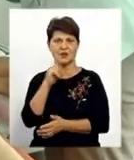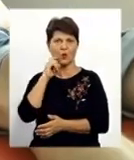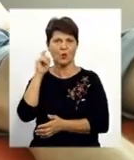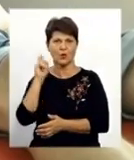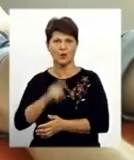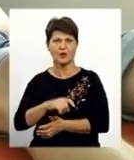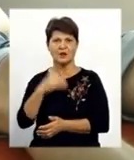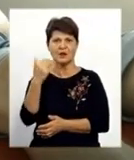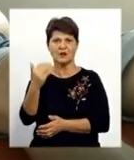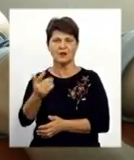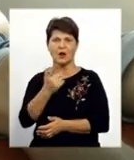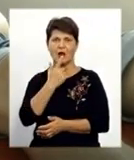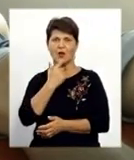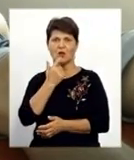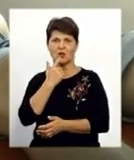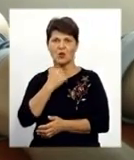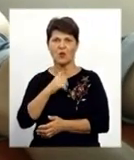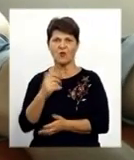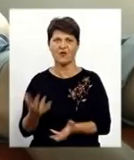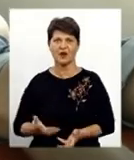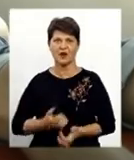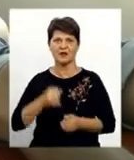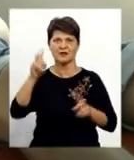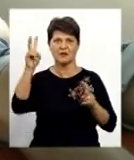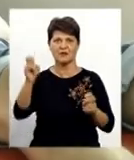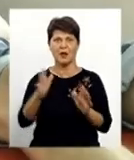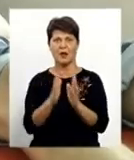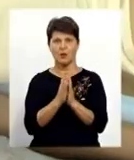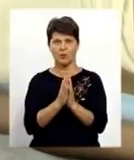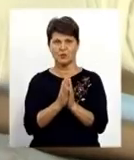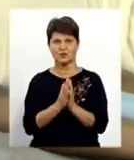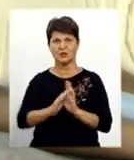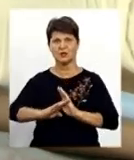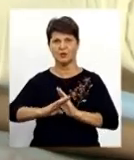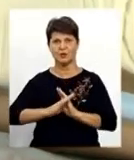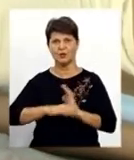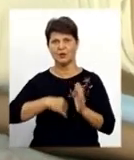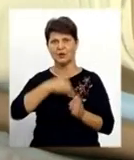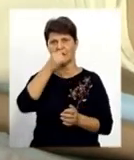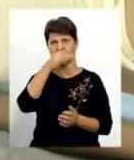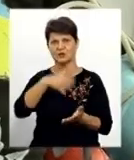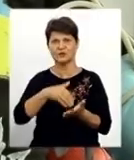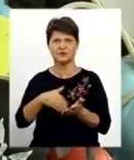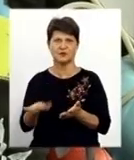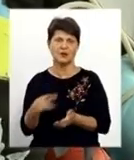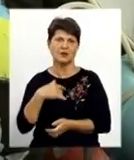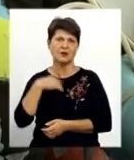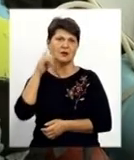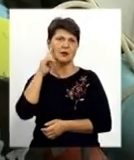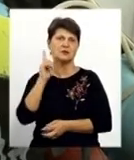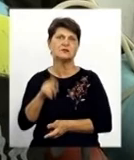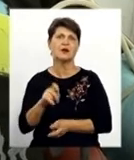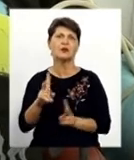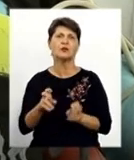рятівна». Попросили про допомогу, то я не можу відказати. Я це все знаю, як проходить процедура здача